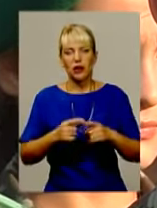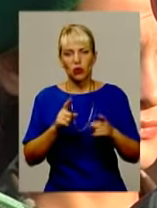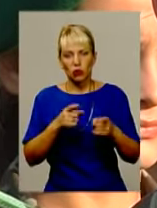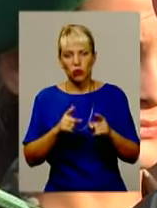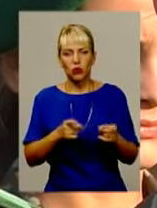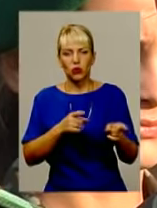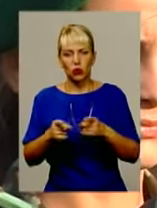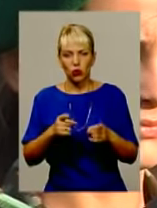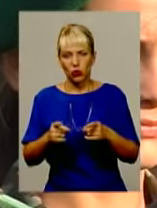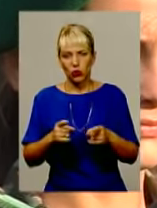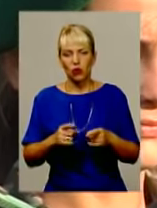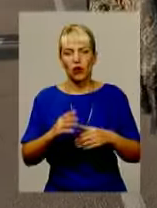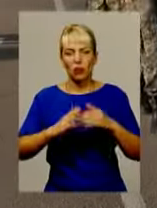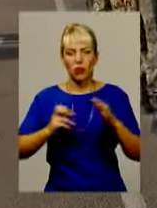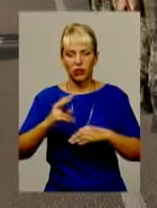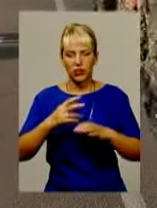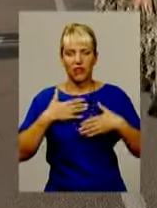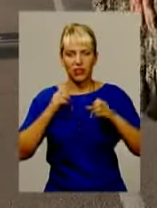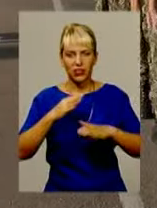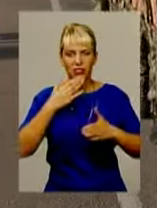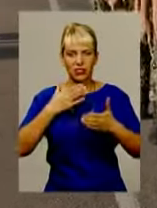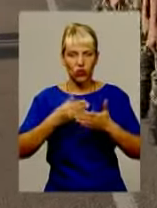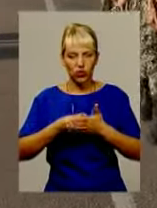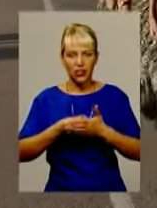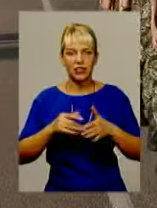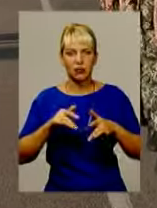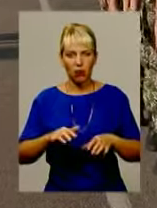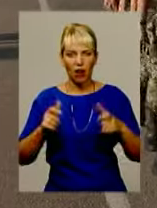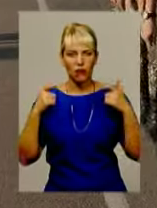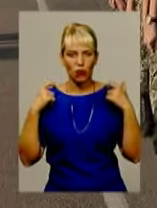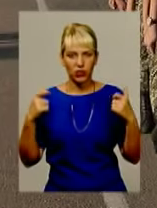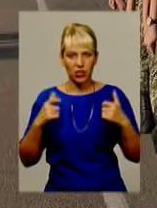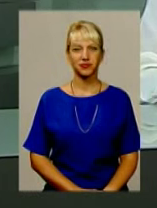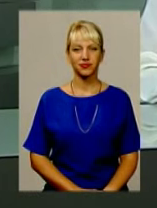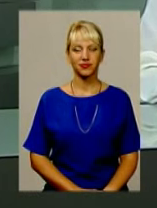професійних, відданих своїй справі та країні офіцерів-прикордонників, як ніколи на часі.